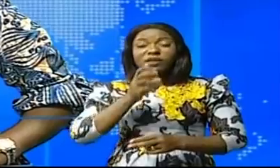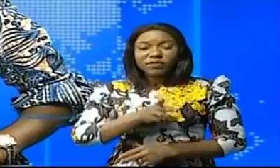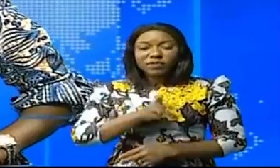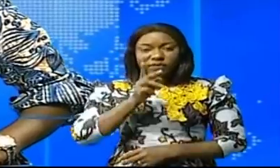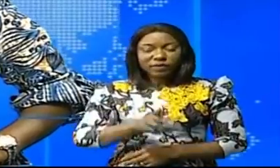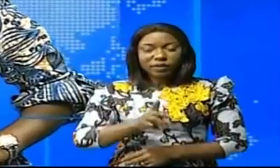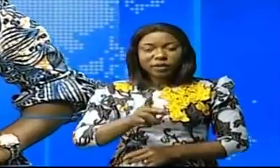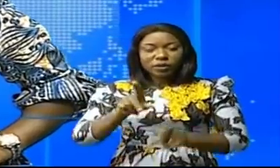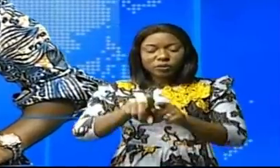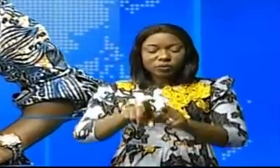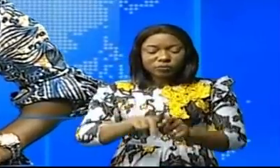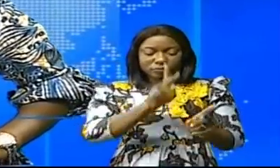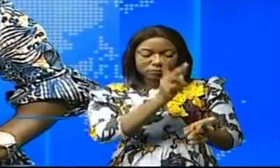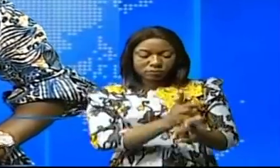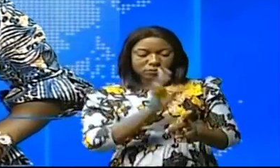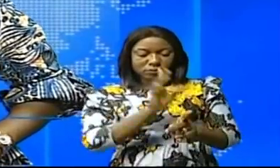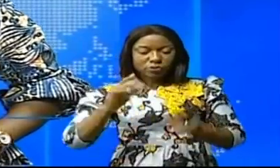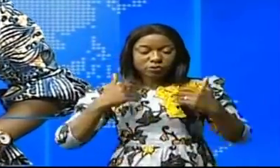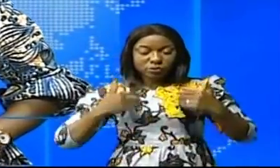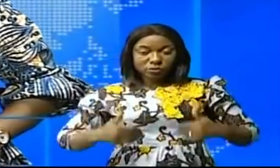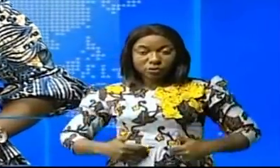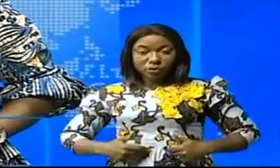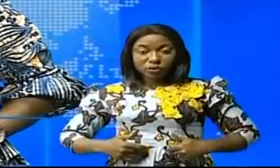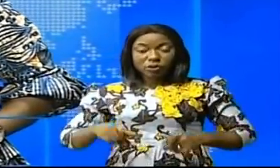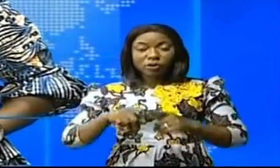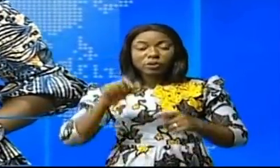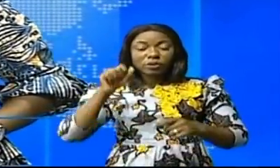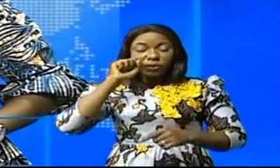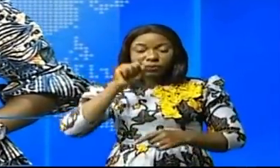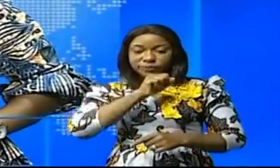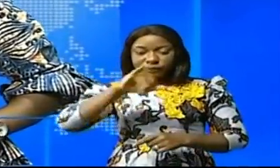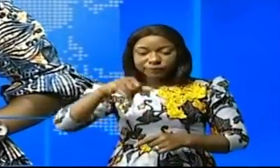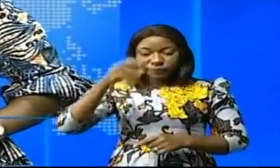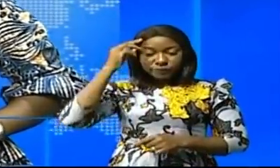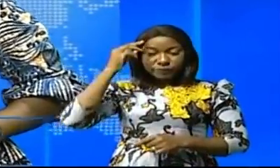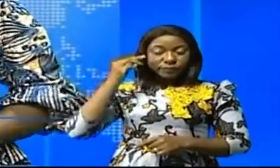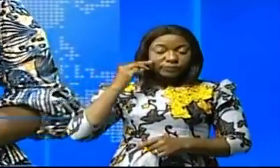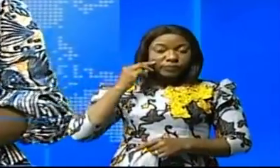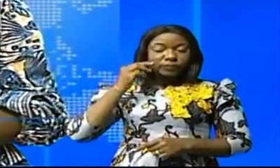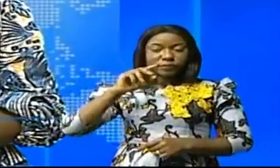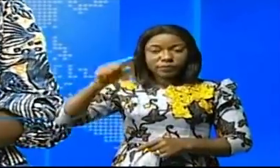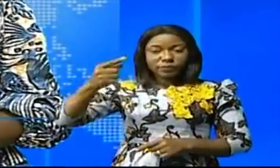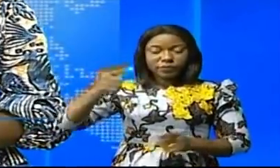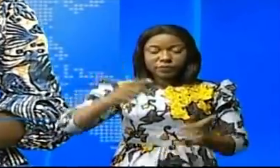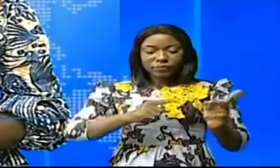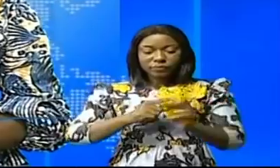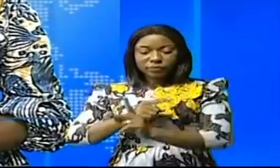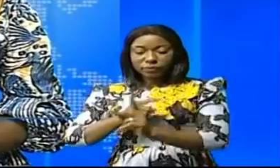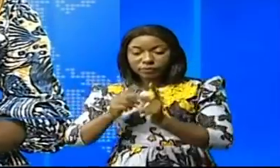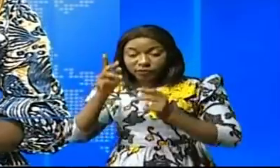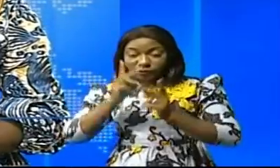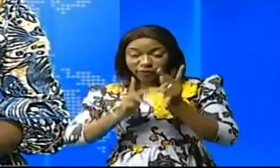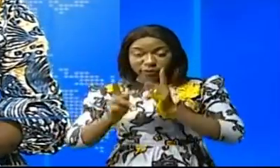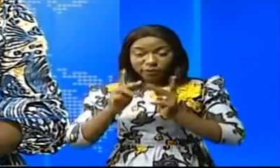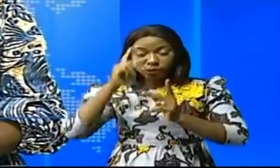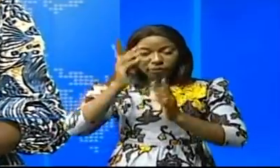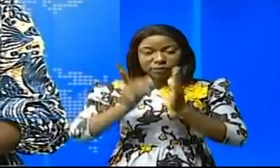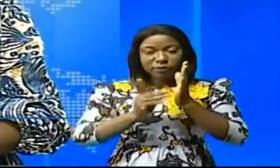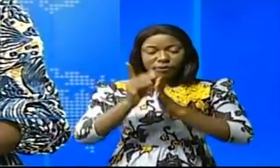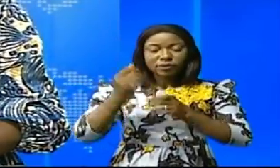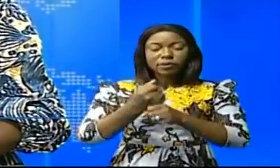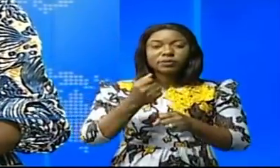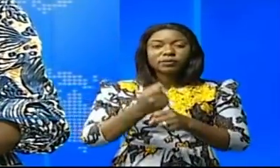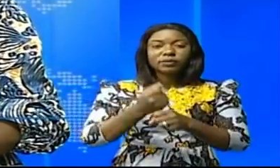qui va garder définitivement ce relique. Jean-Michel Samaloukonde, actuel Premier ministre, est allé s'emprégner de l'évolution de